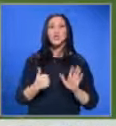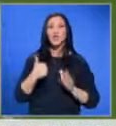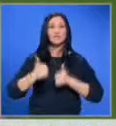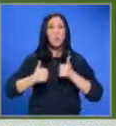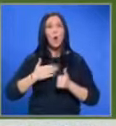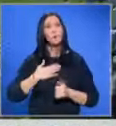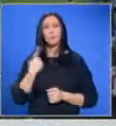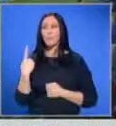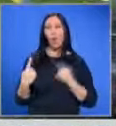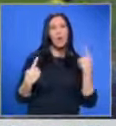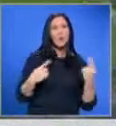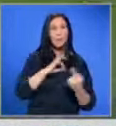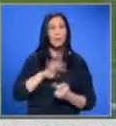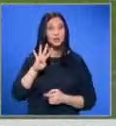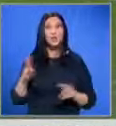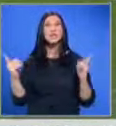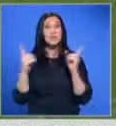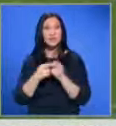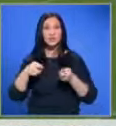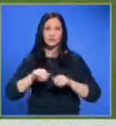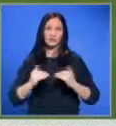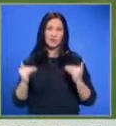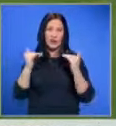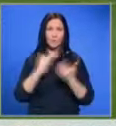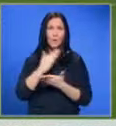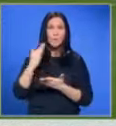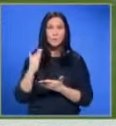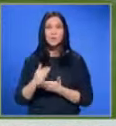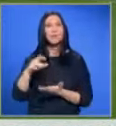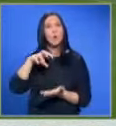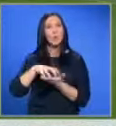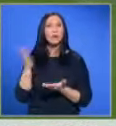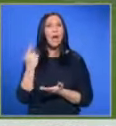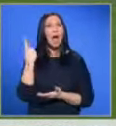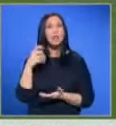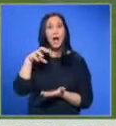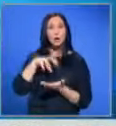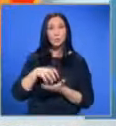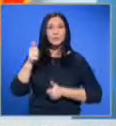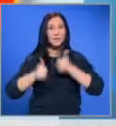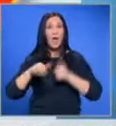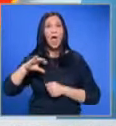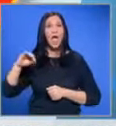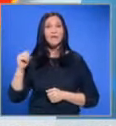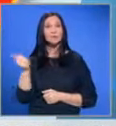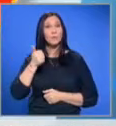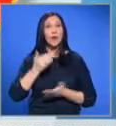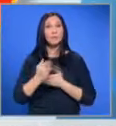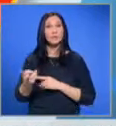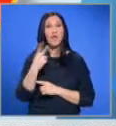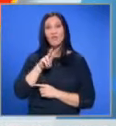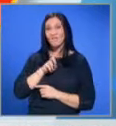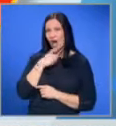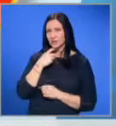разменили по една победа, а 4 срещи са завършили при равенство. За последно тимовете бяха в една група за квалификациите на Еврошампионата през 2020